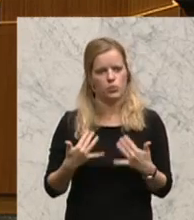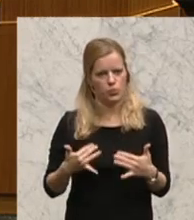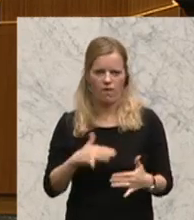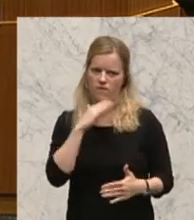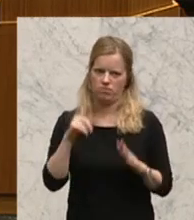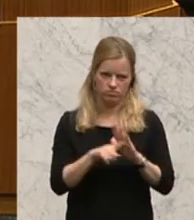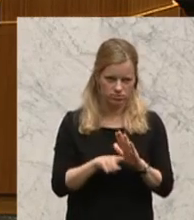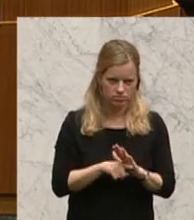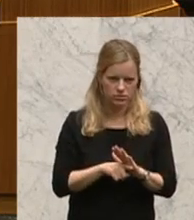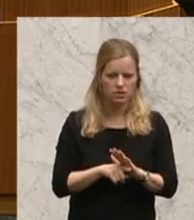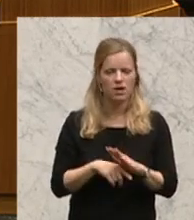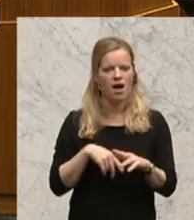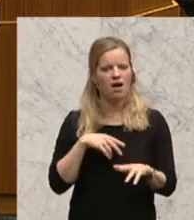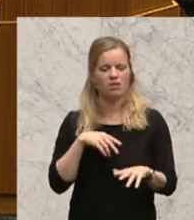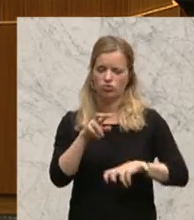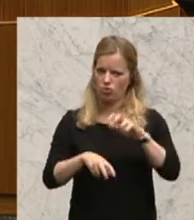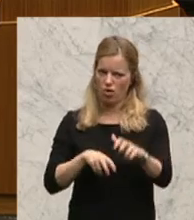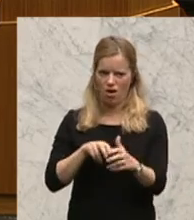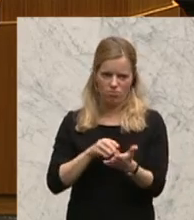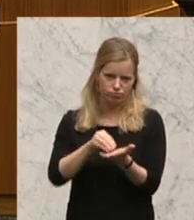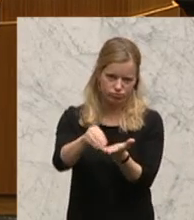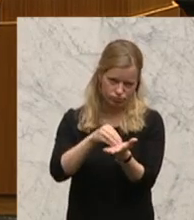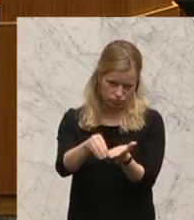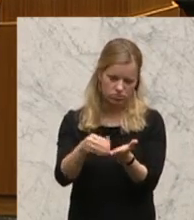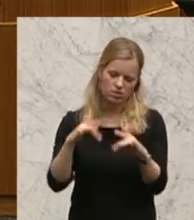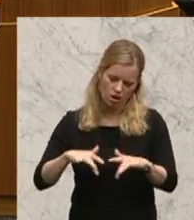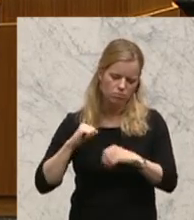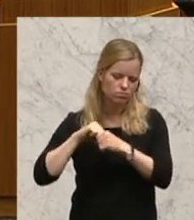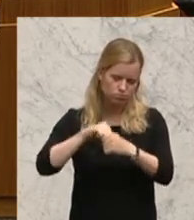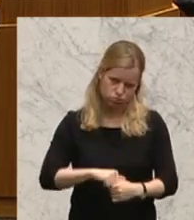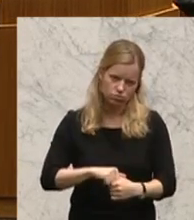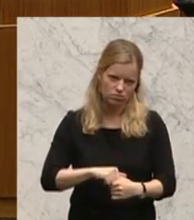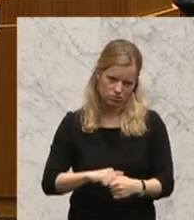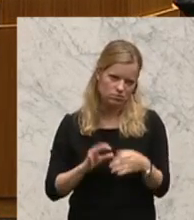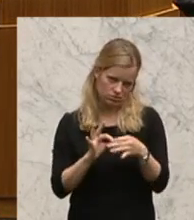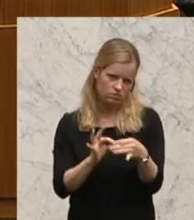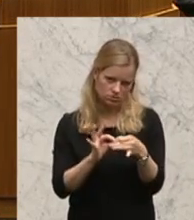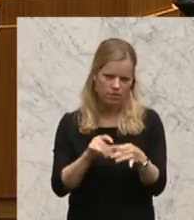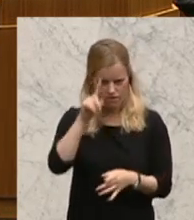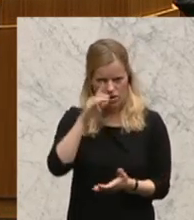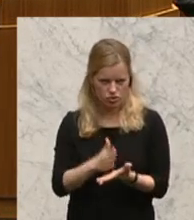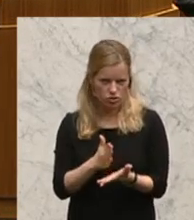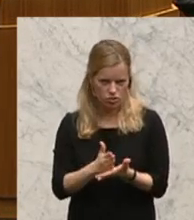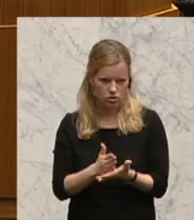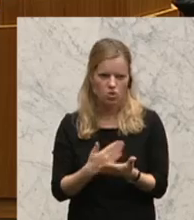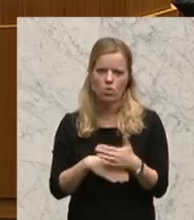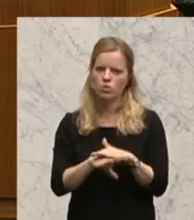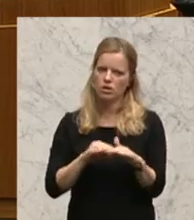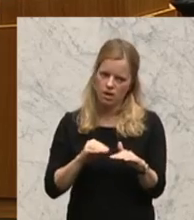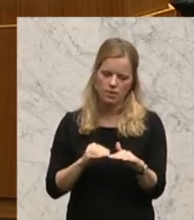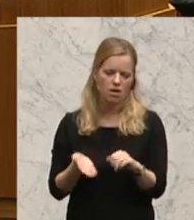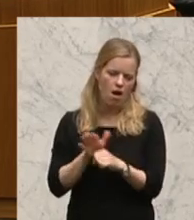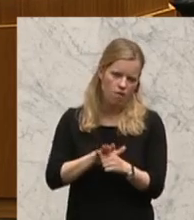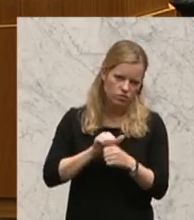Steuerabgabendruck. Das wissen Sie. Dieser Druck auf die Menschen, auf die Unternehmen, da steigt. Das nimmt die Luft zum